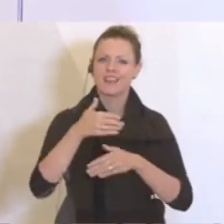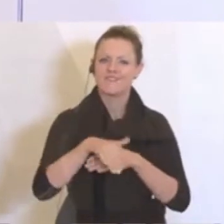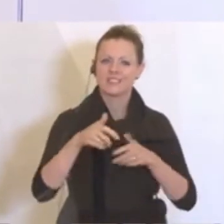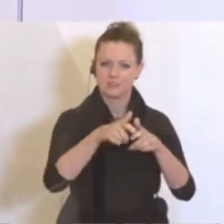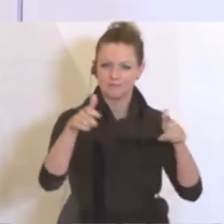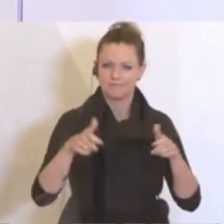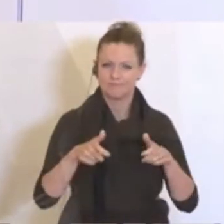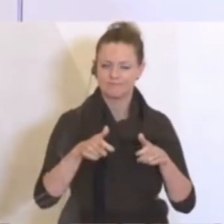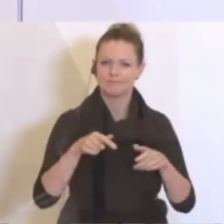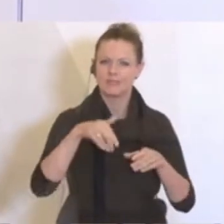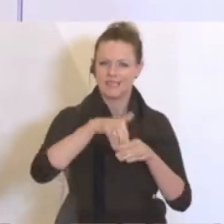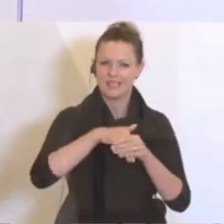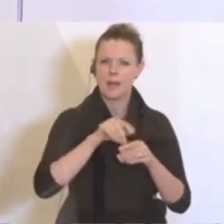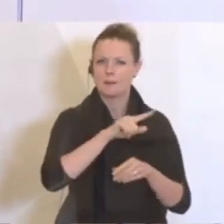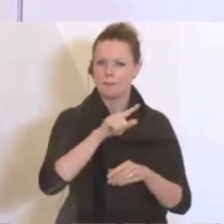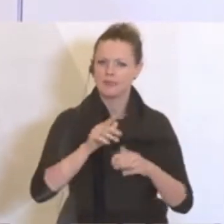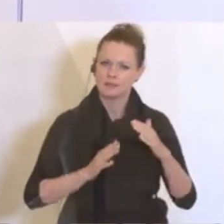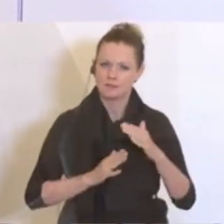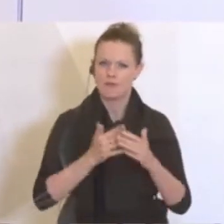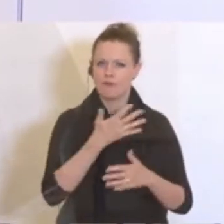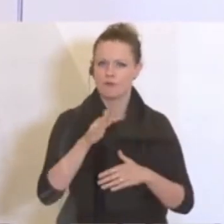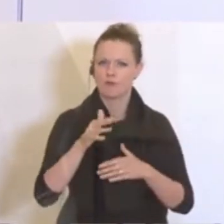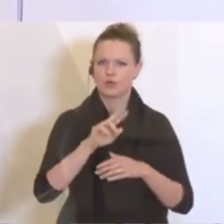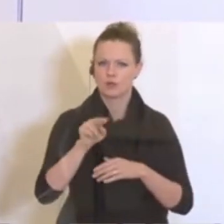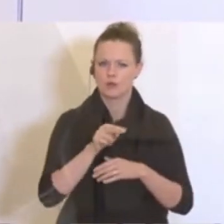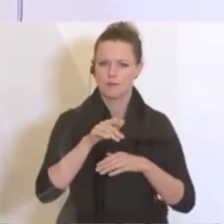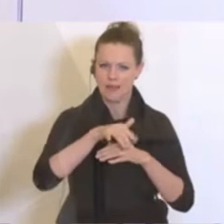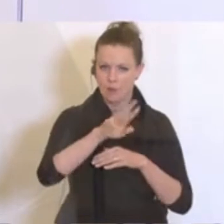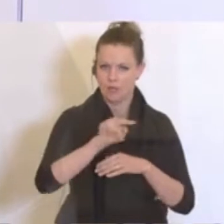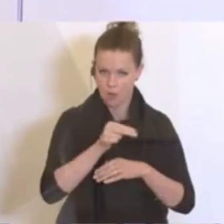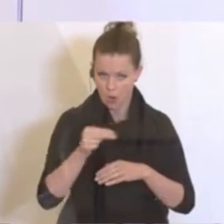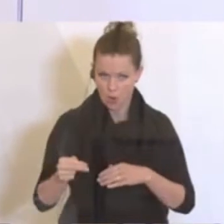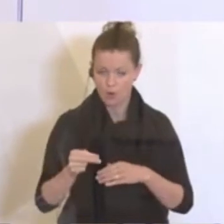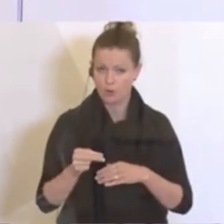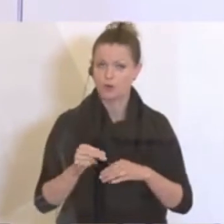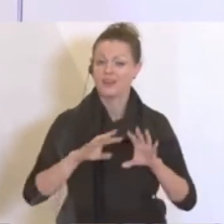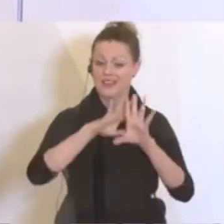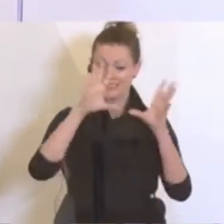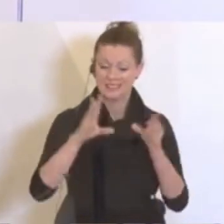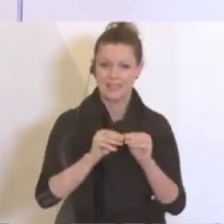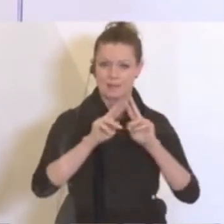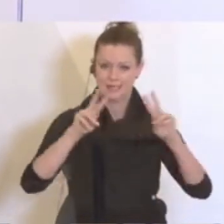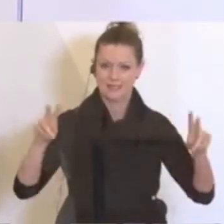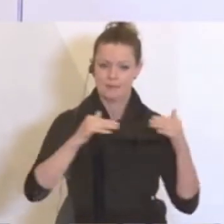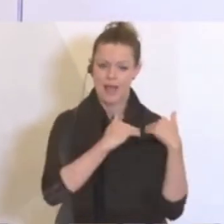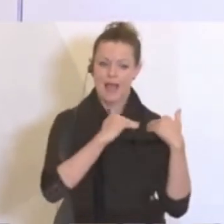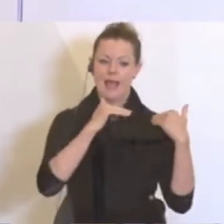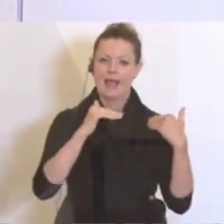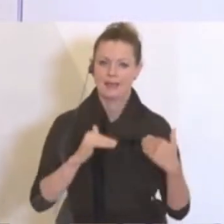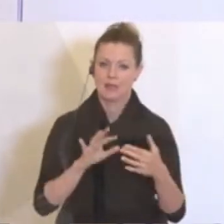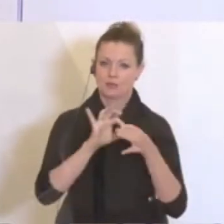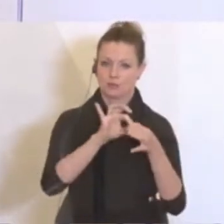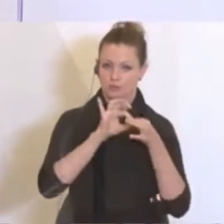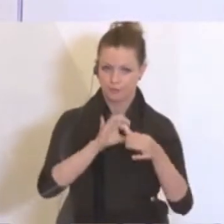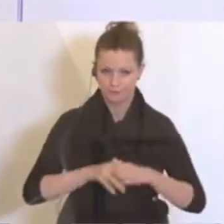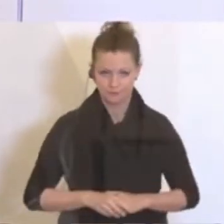Volumen von bis zu 500 Millionen Euro umfassen wird und das vor allem auf das gesamte Thema der Entlastung setzen